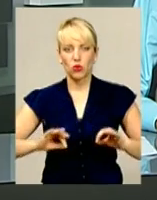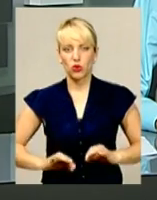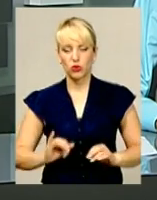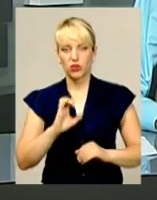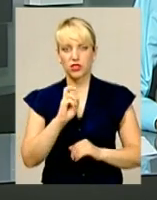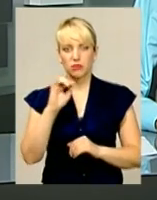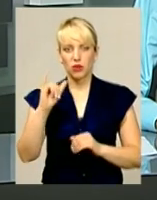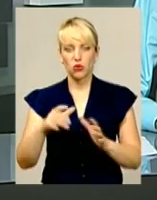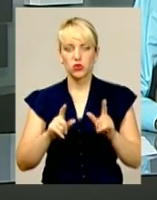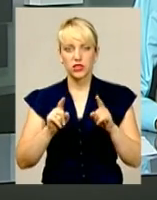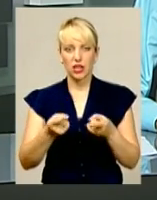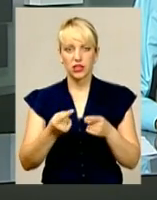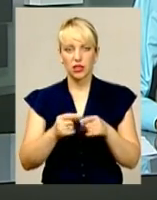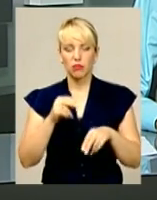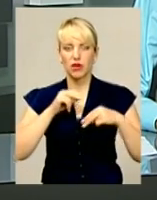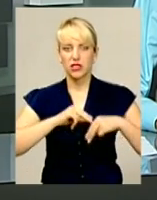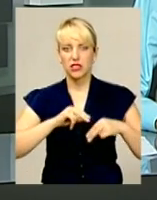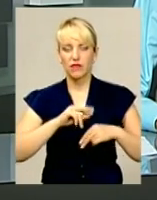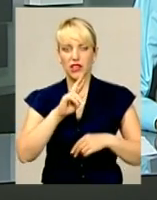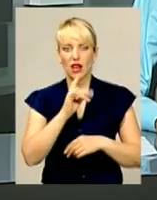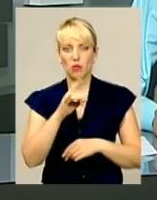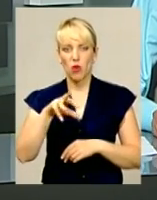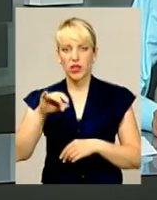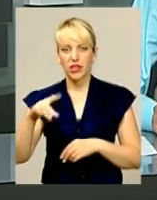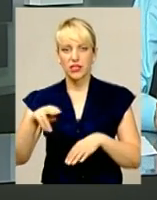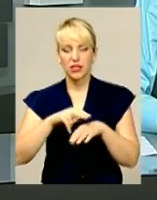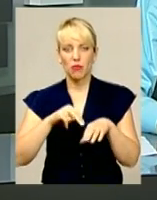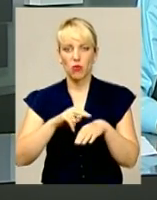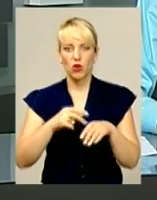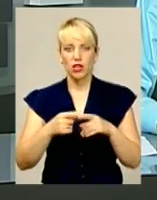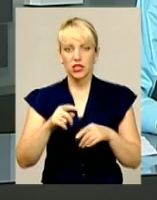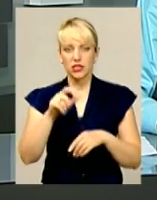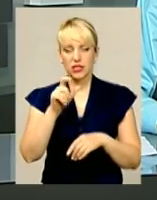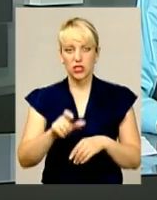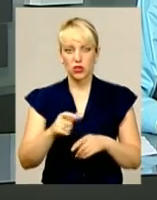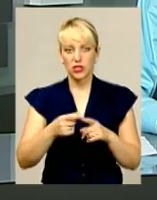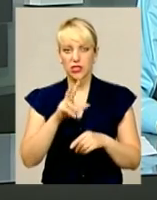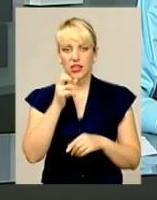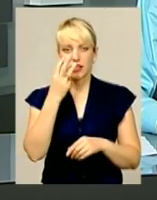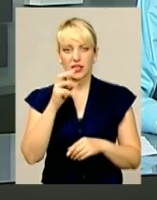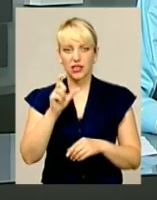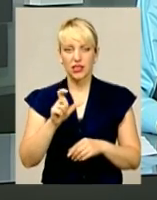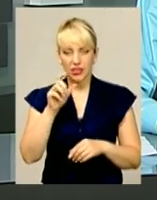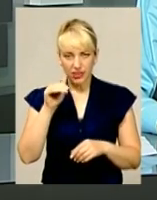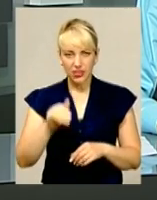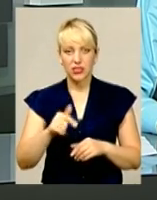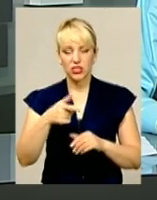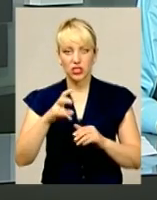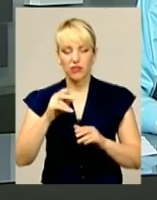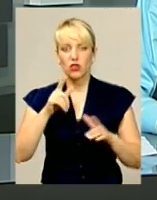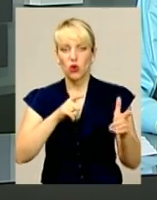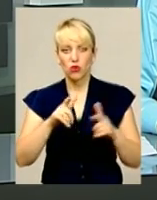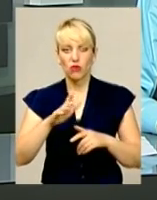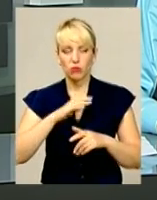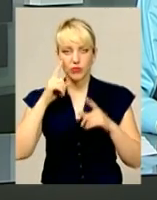затримали працівника Єрмоленецького відділу поліції. Правоохоронець за три тисячі гривень готовий був закрити очі на крадіжку.